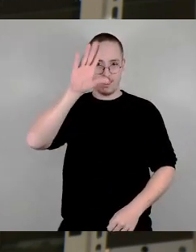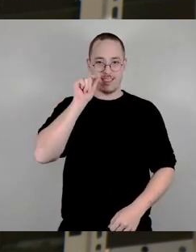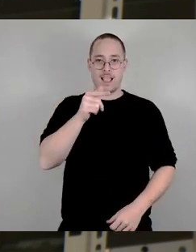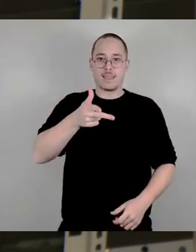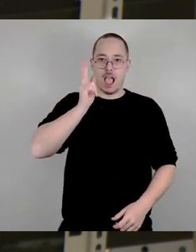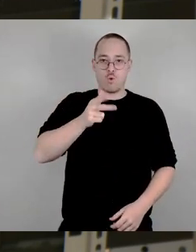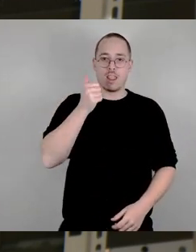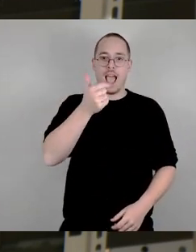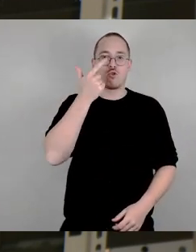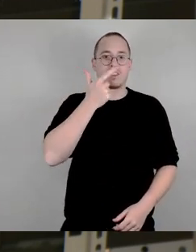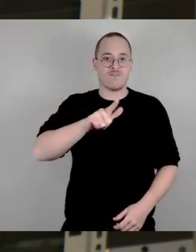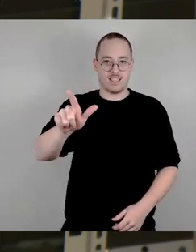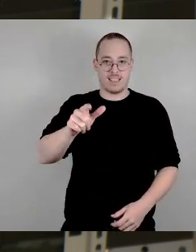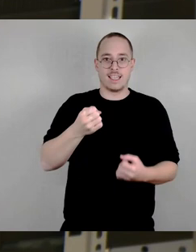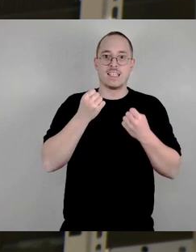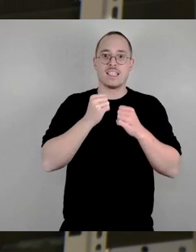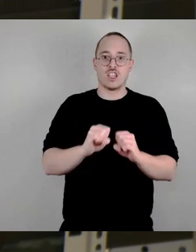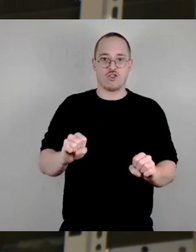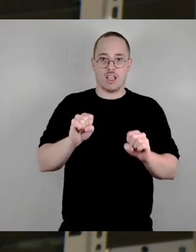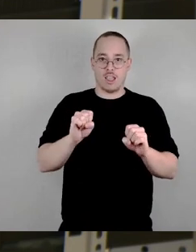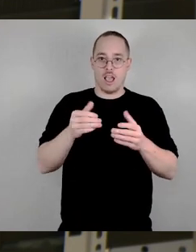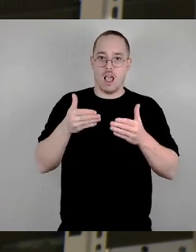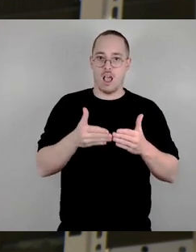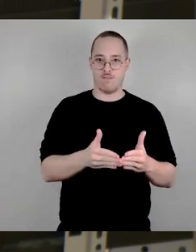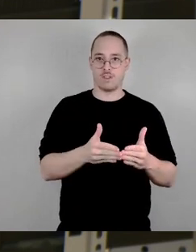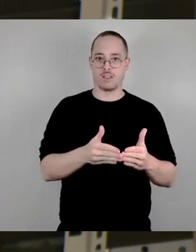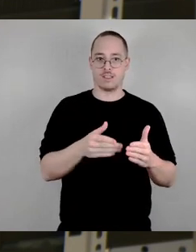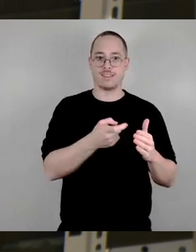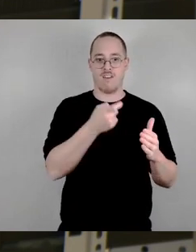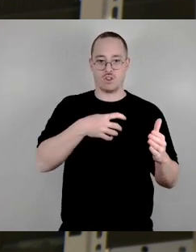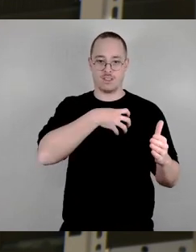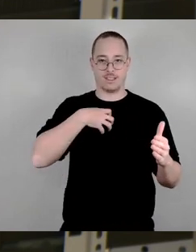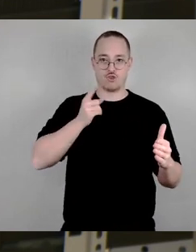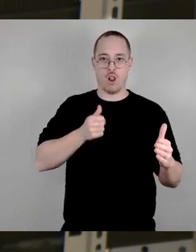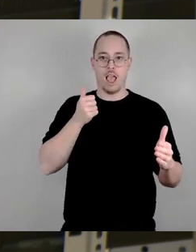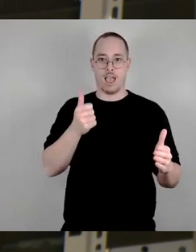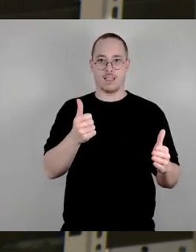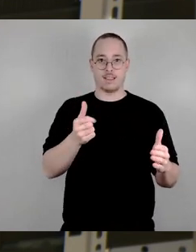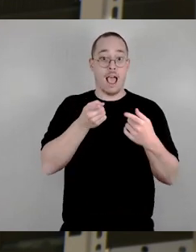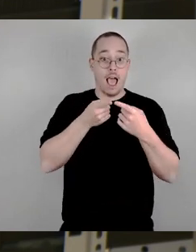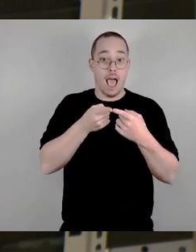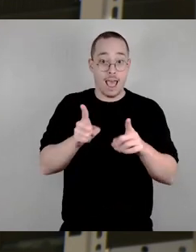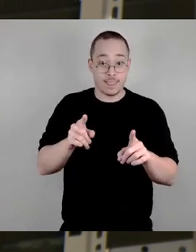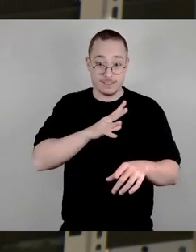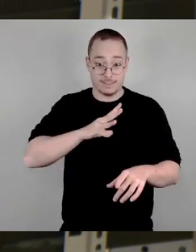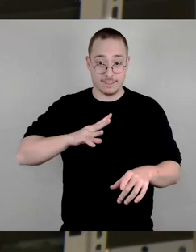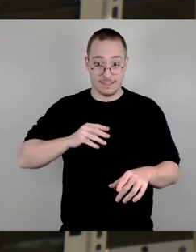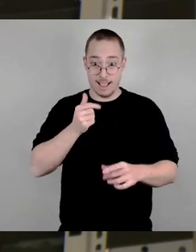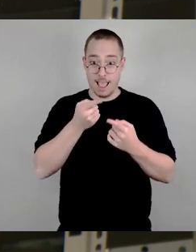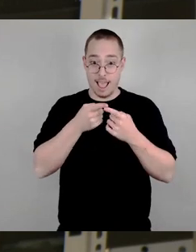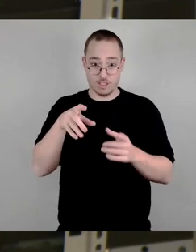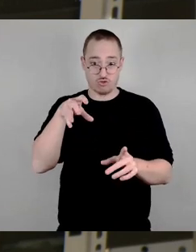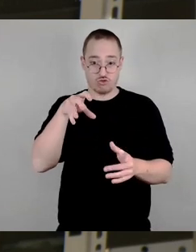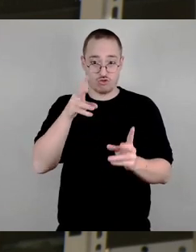einer von nur zwei sicheren Häfen in Sachsen bleiben, weil es zu keiner Zeit weniger